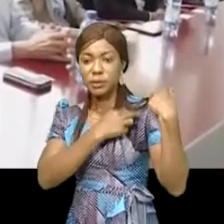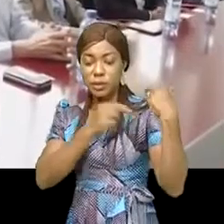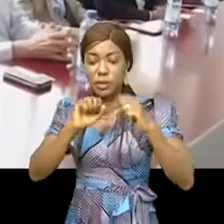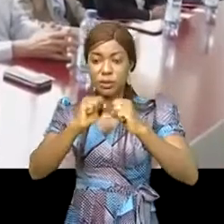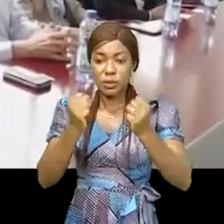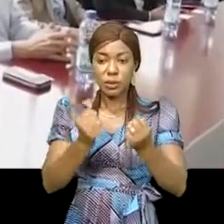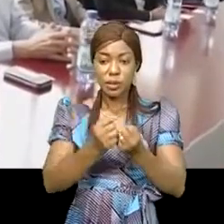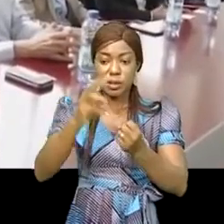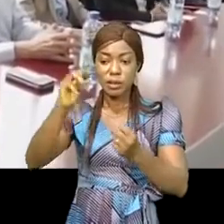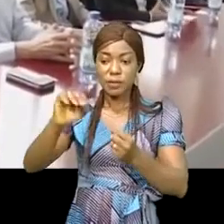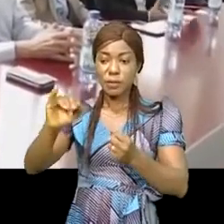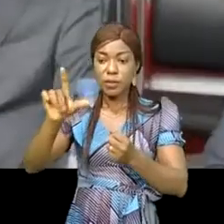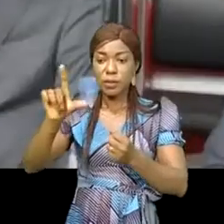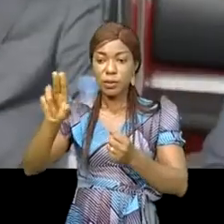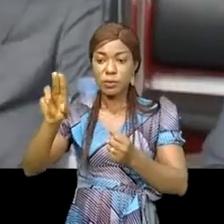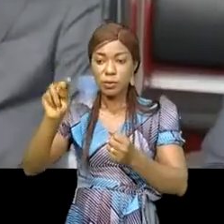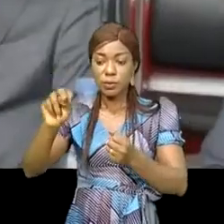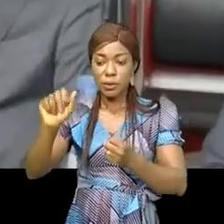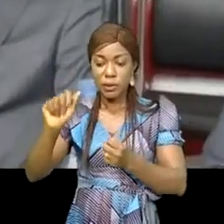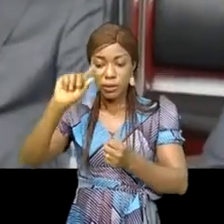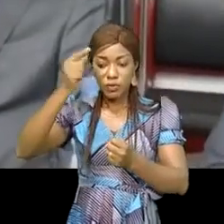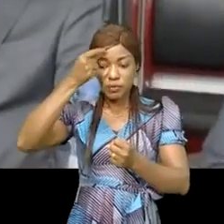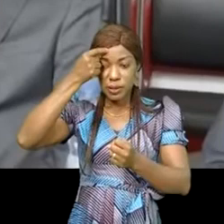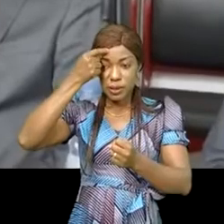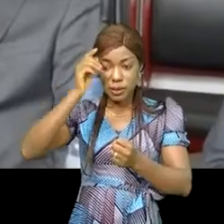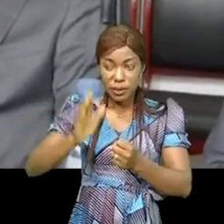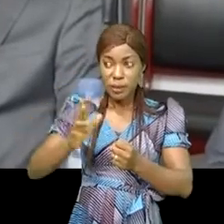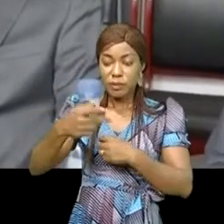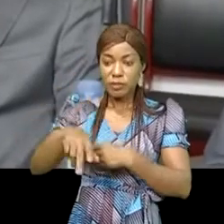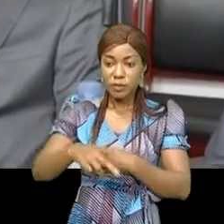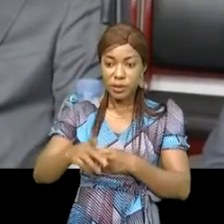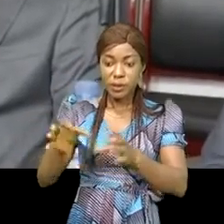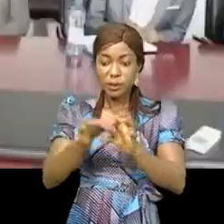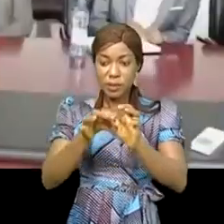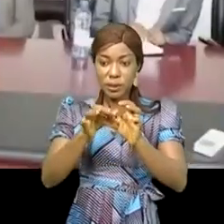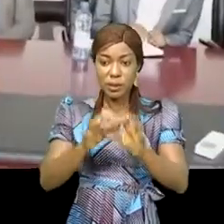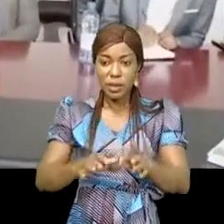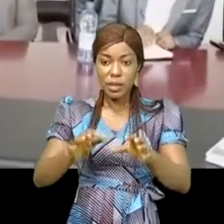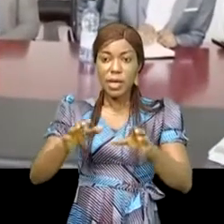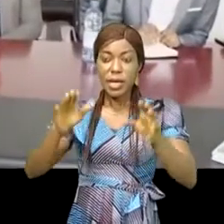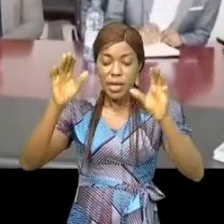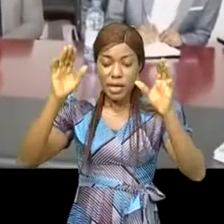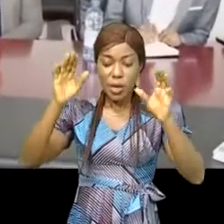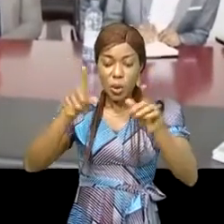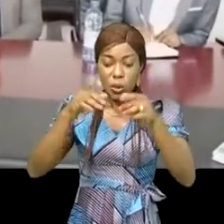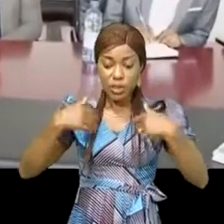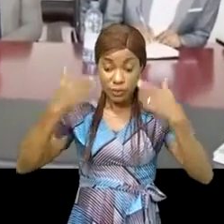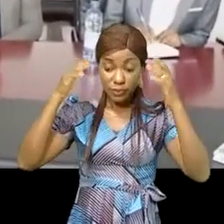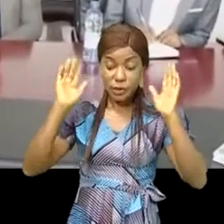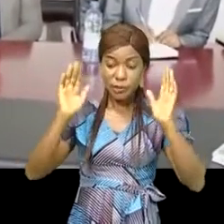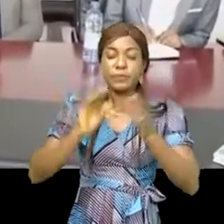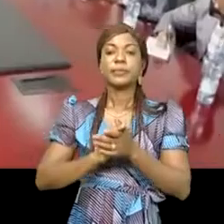société Milouna Green Center, les gouverneurs de la province du Sud-Oubangui, les partenaires égyptiens et des experts du ministère.